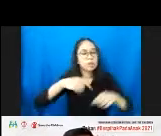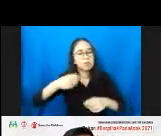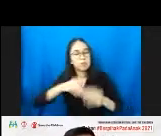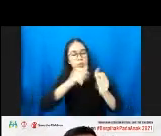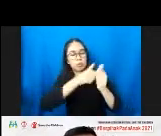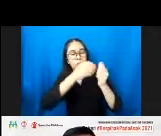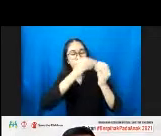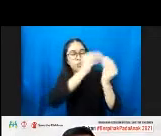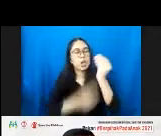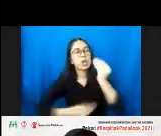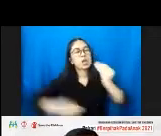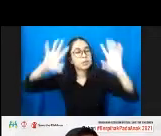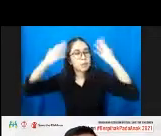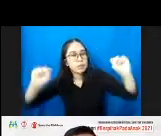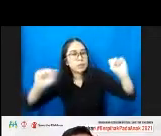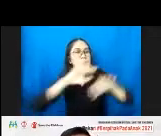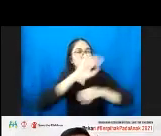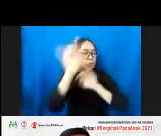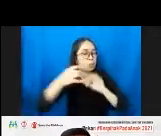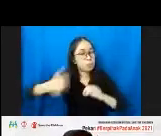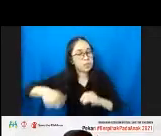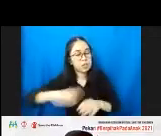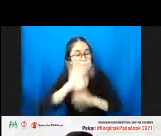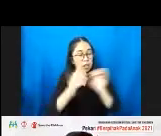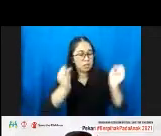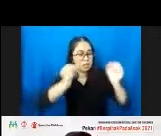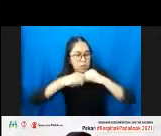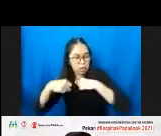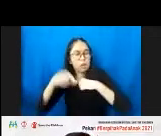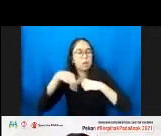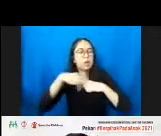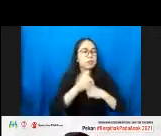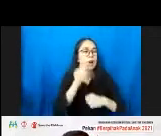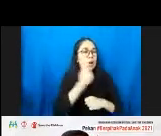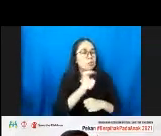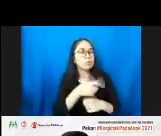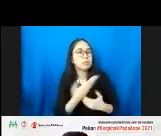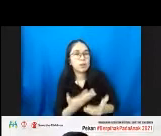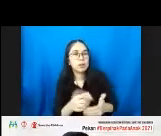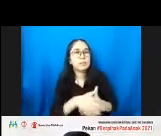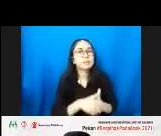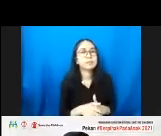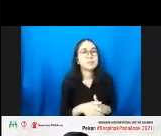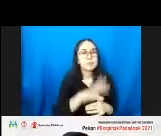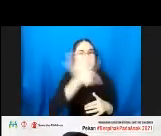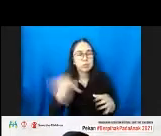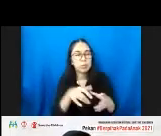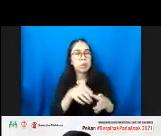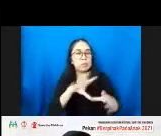kepala desa bersepakat, kita harus tangani. Kemudian semua program-program dikonvergensikan, dilihat,